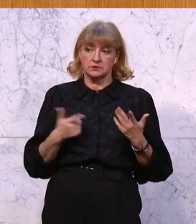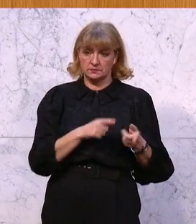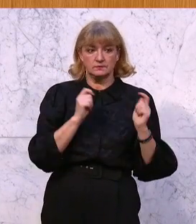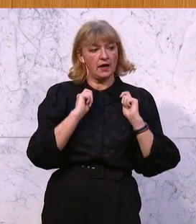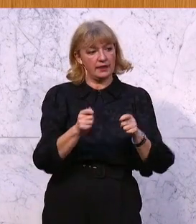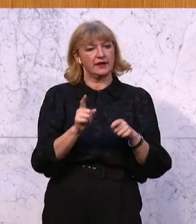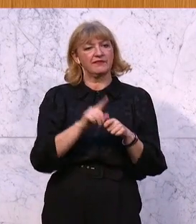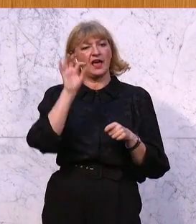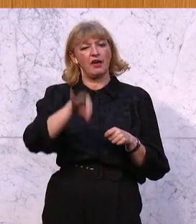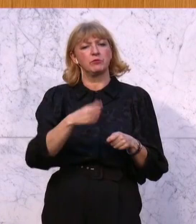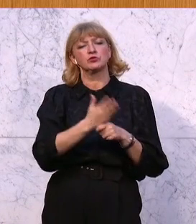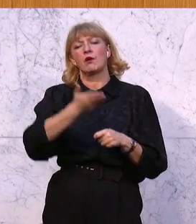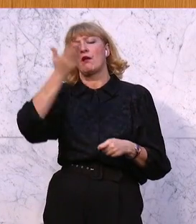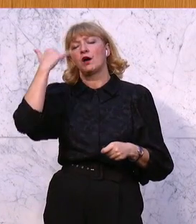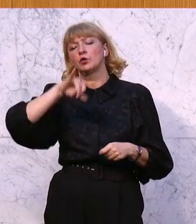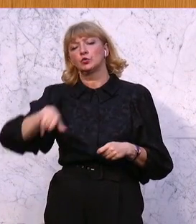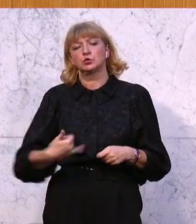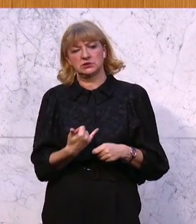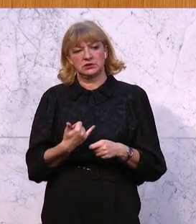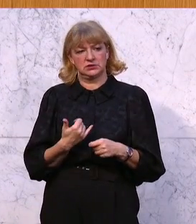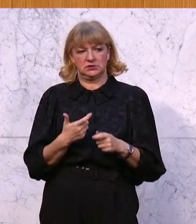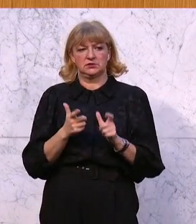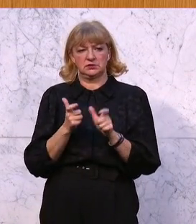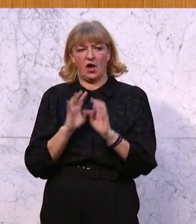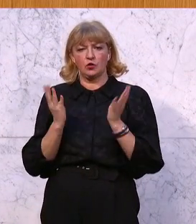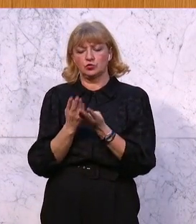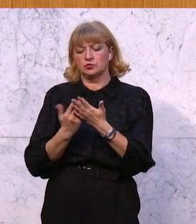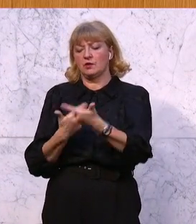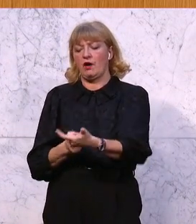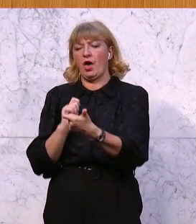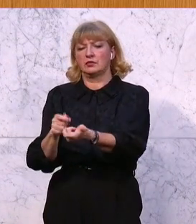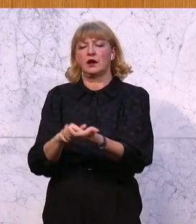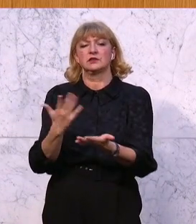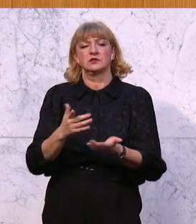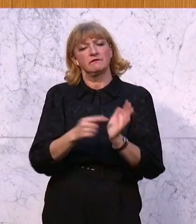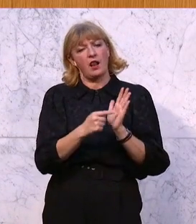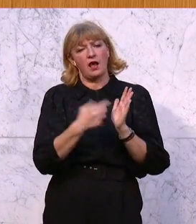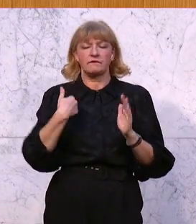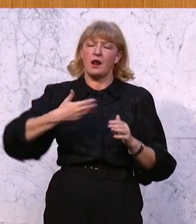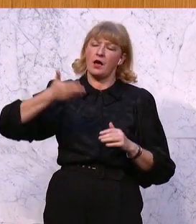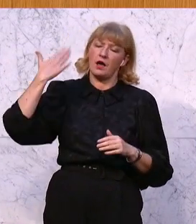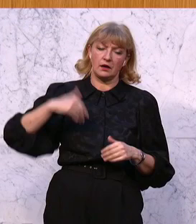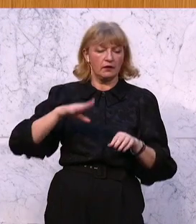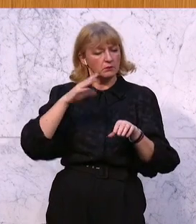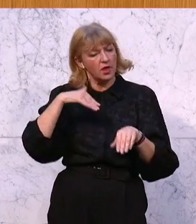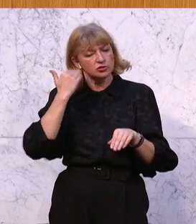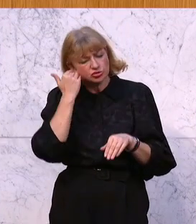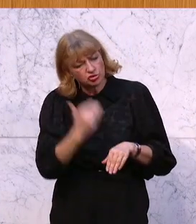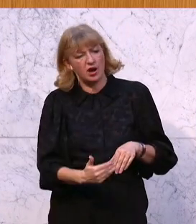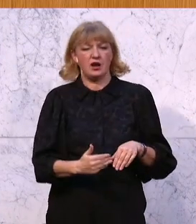ihn die Freiheitlichen schon lange im Justizausschuss liegen haben, nämlich die Verschärfung und weitere